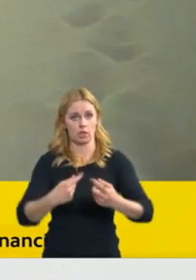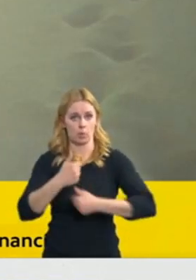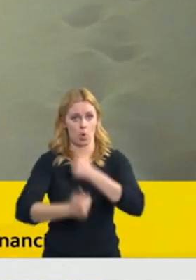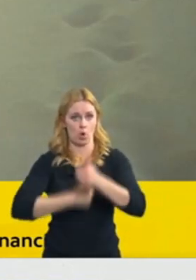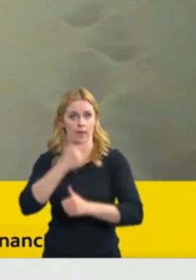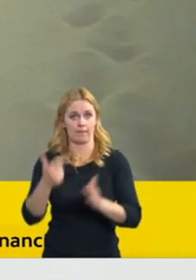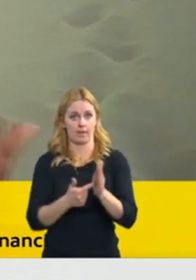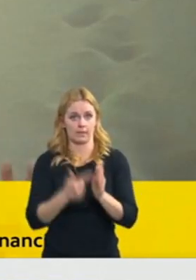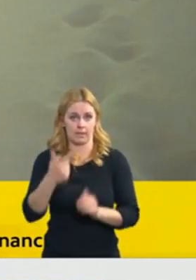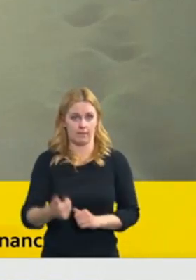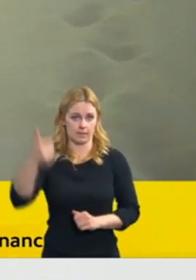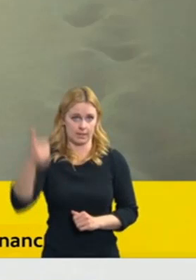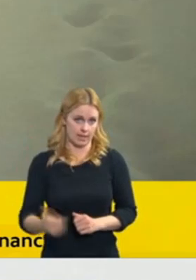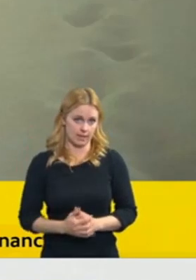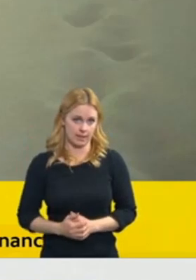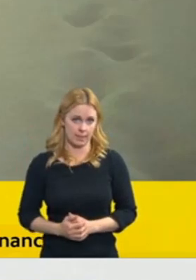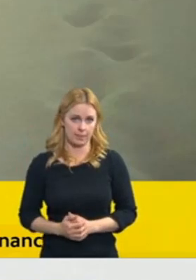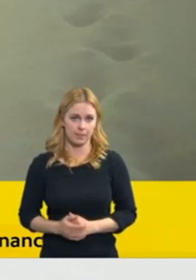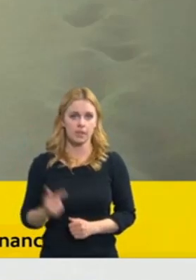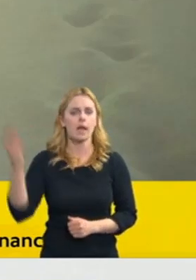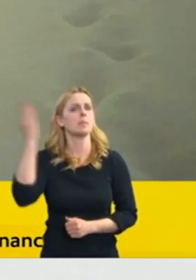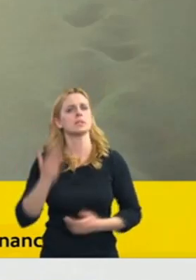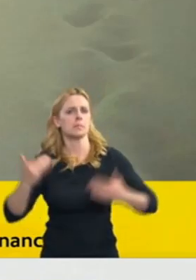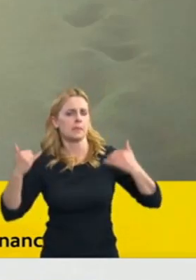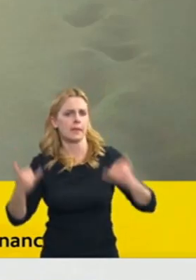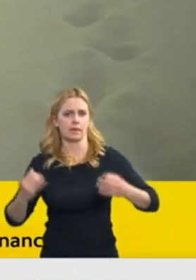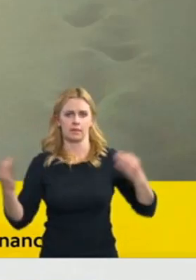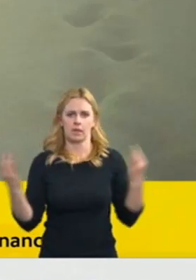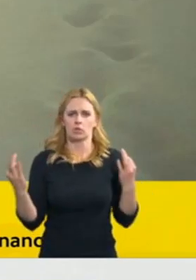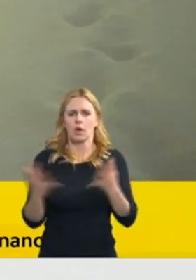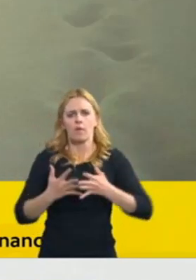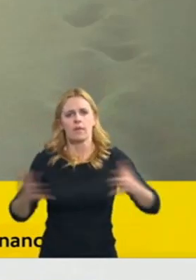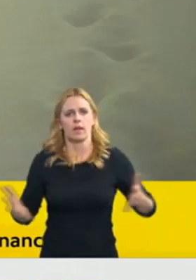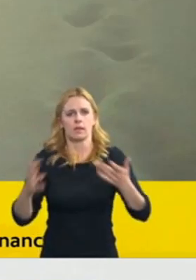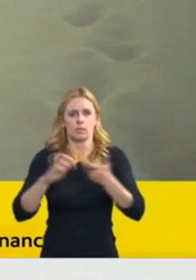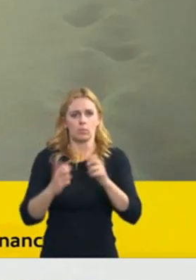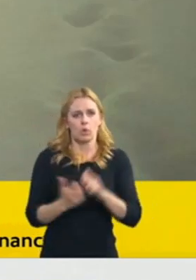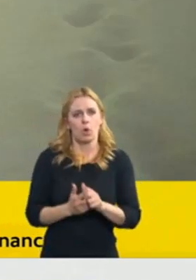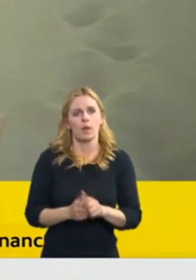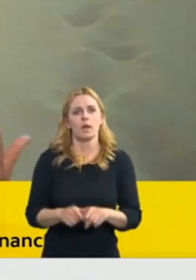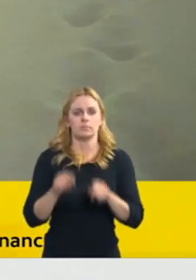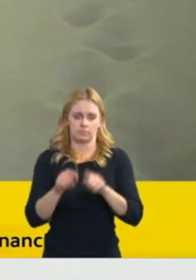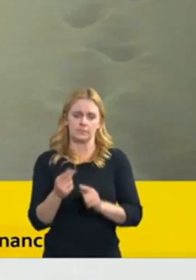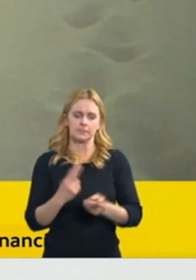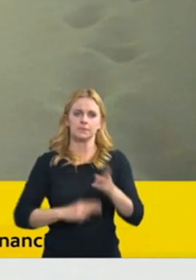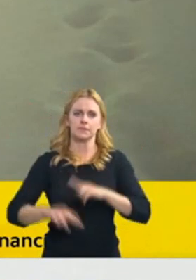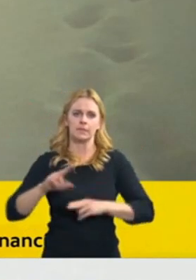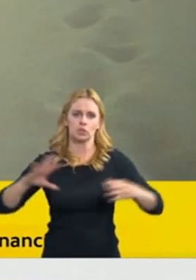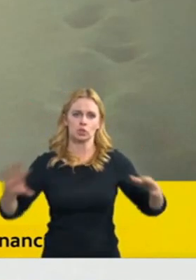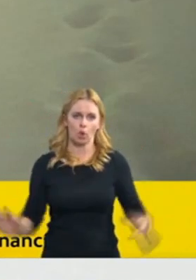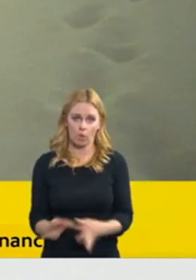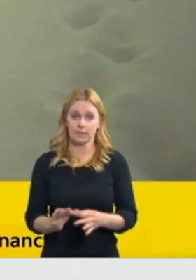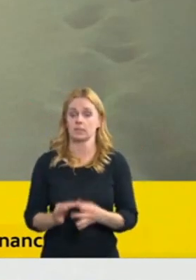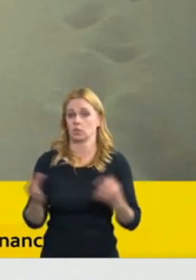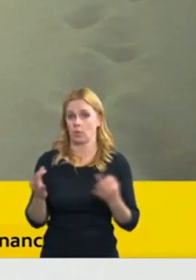o nějaký věcný spor, ale o procesní spor. Především jde o to, zda pan prezident vetoval